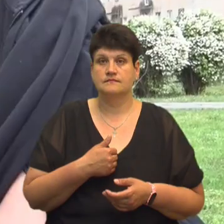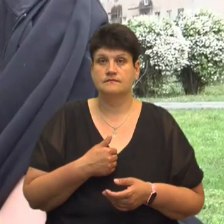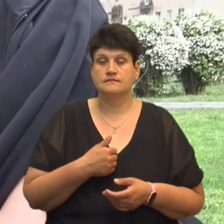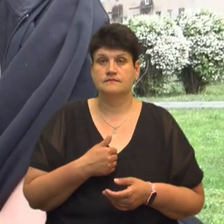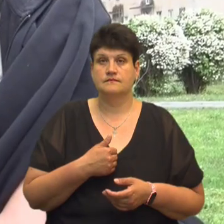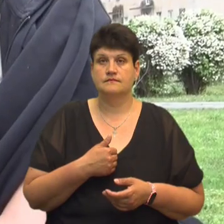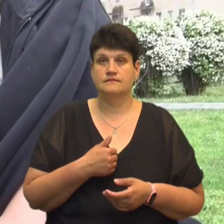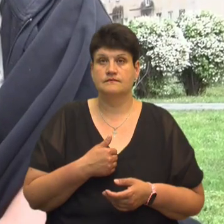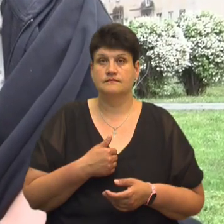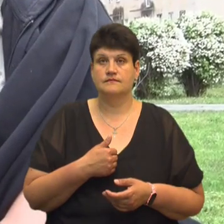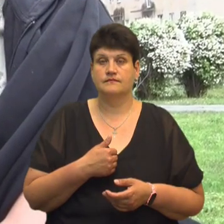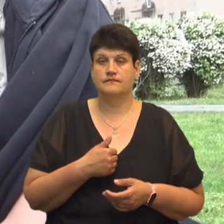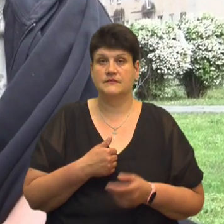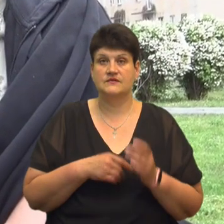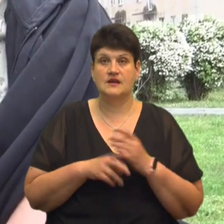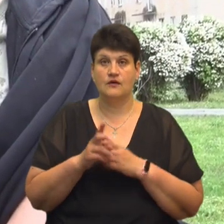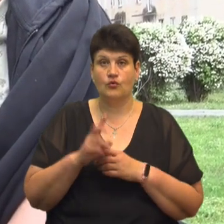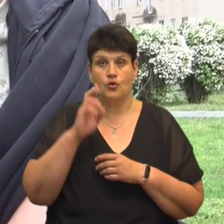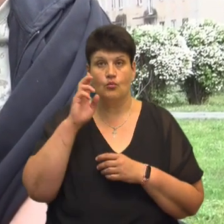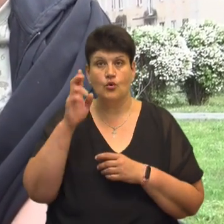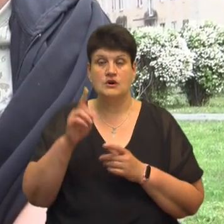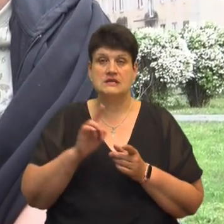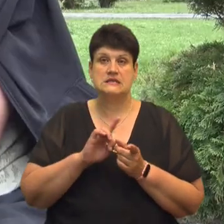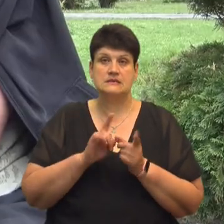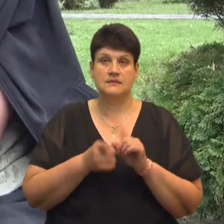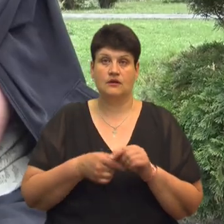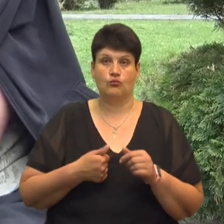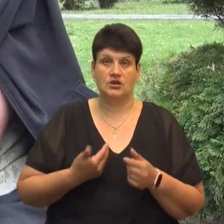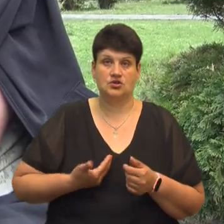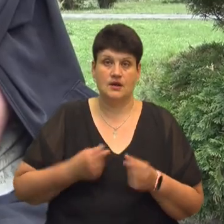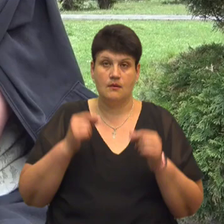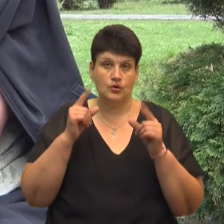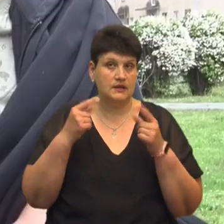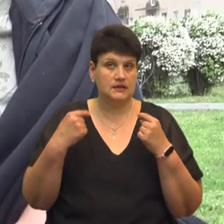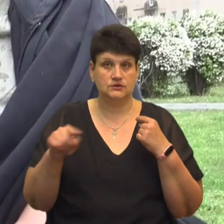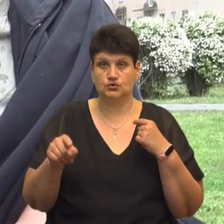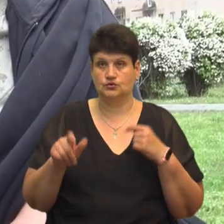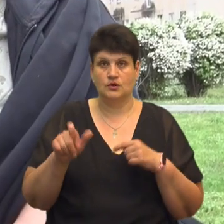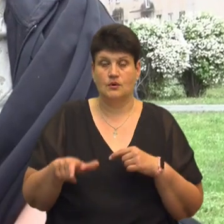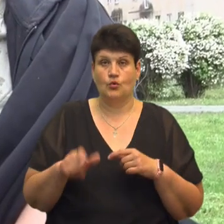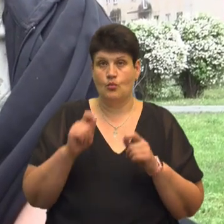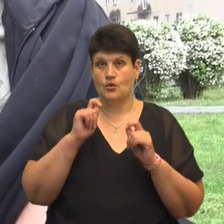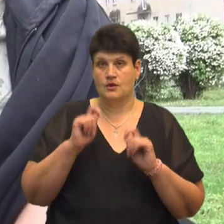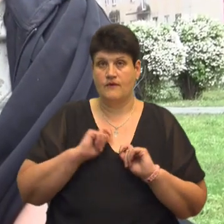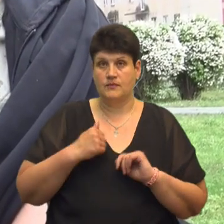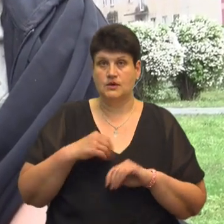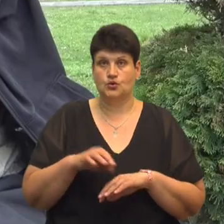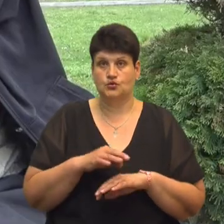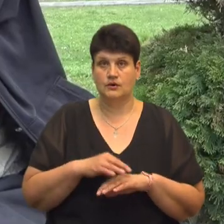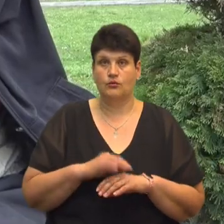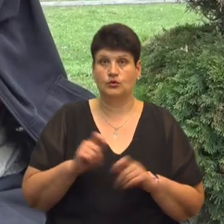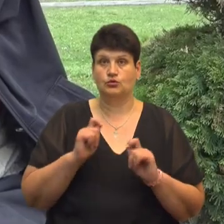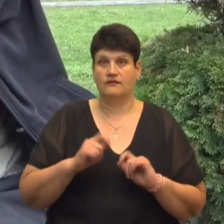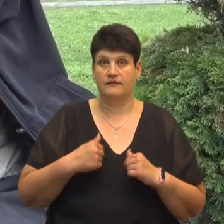церкву. В той день Бог змінив моє життя, і я прокинувся іншою людину. Бог подарував мені дружину і подарував нам дитину,